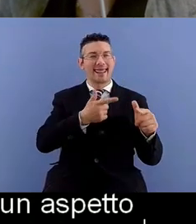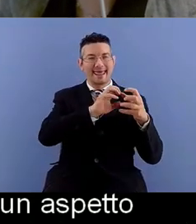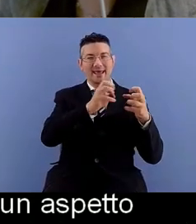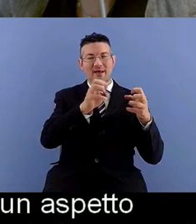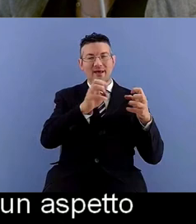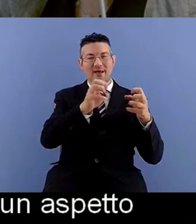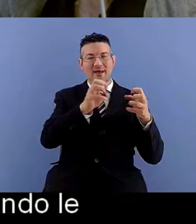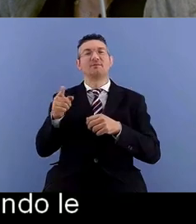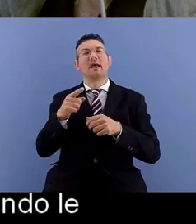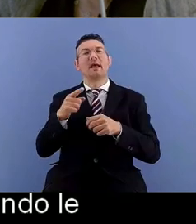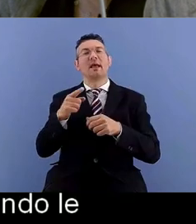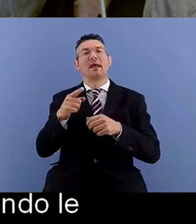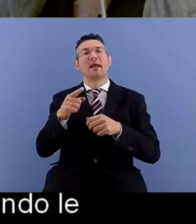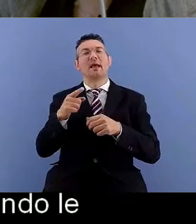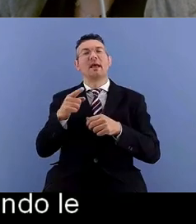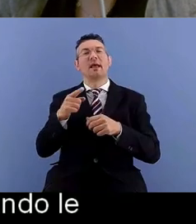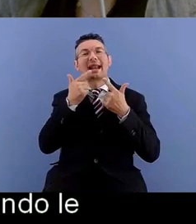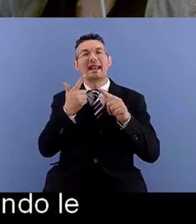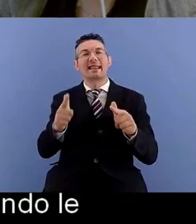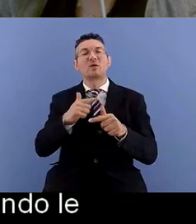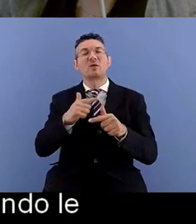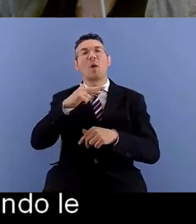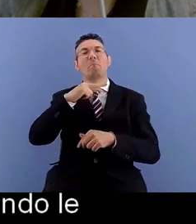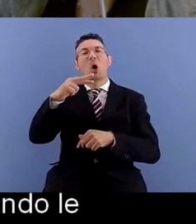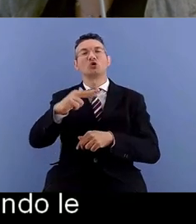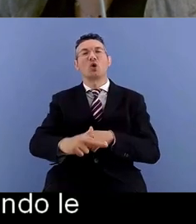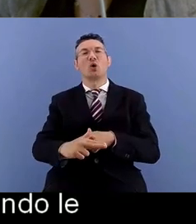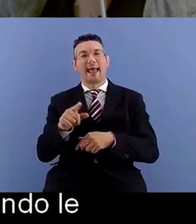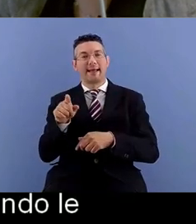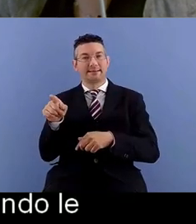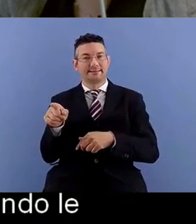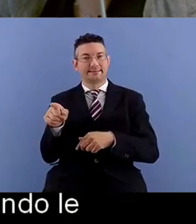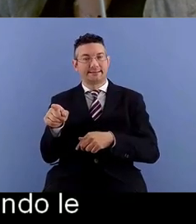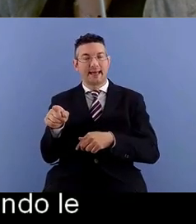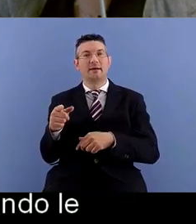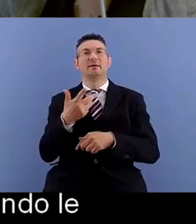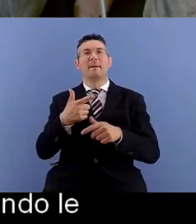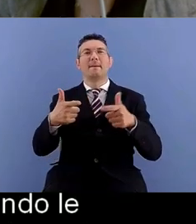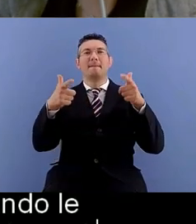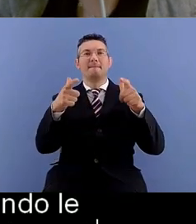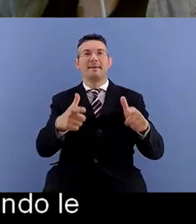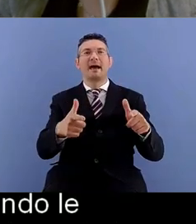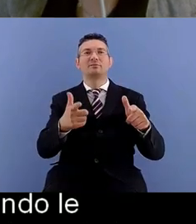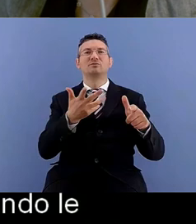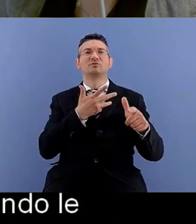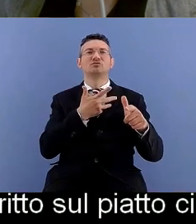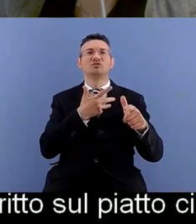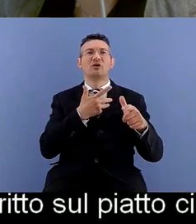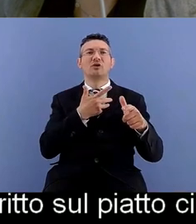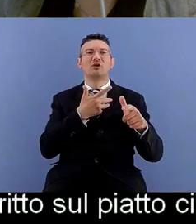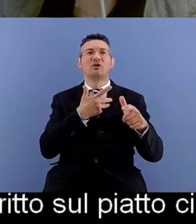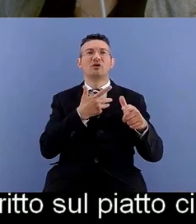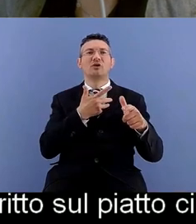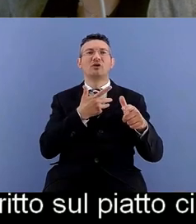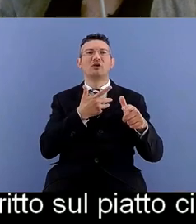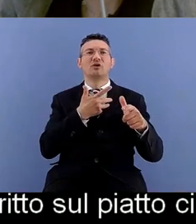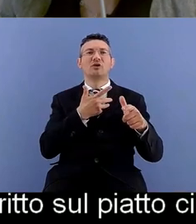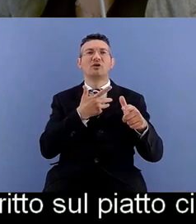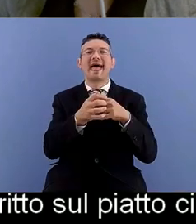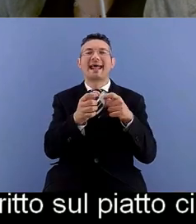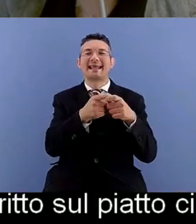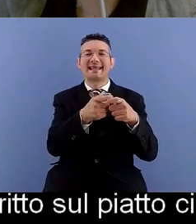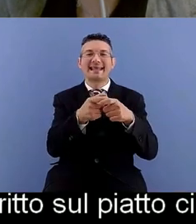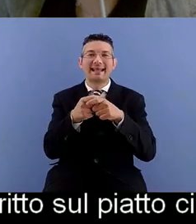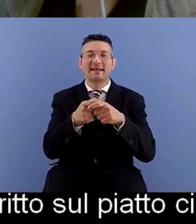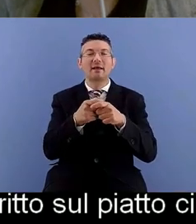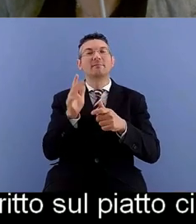portoghese in una c'è scritto sul piatto ci sono dei mandarini nell'altra audiodescrizione sul